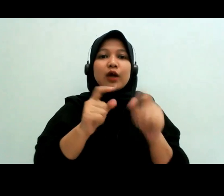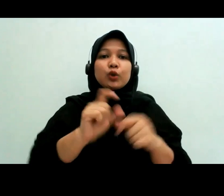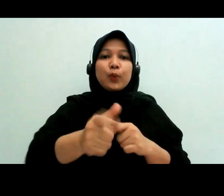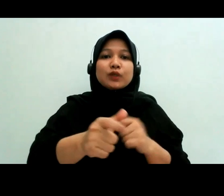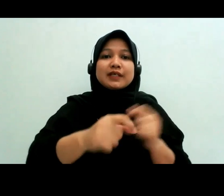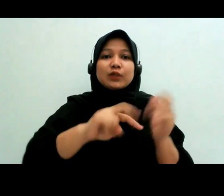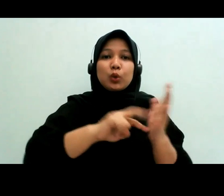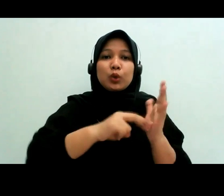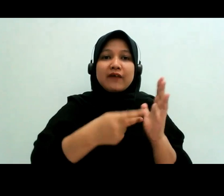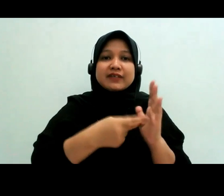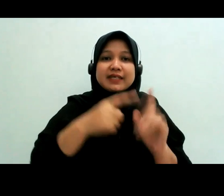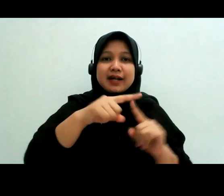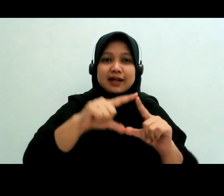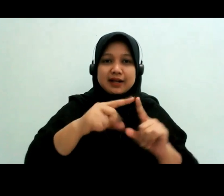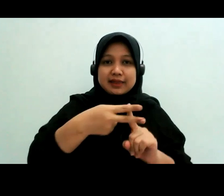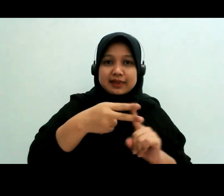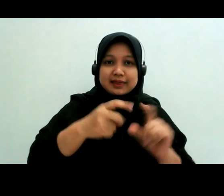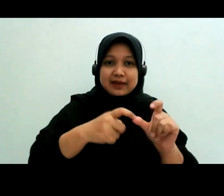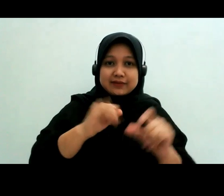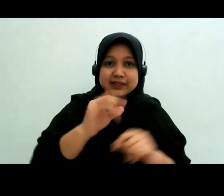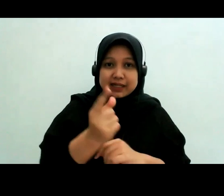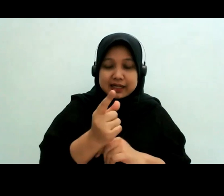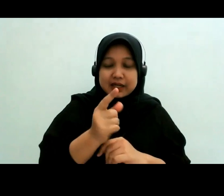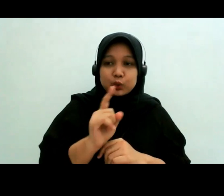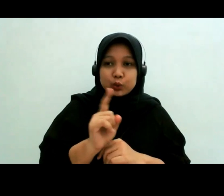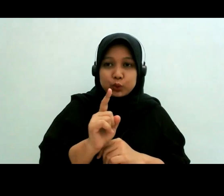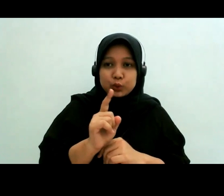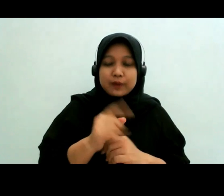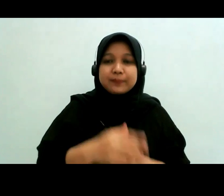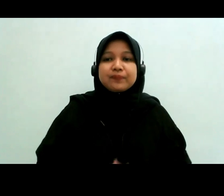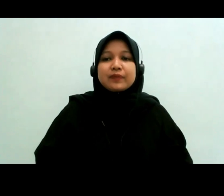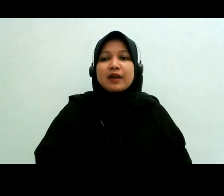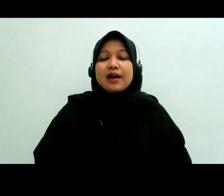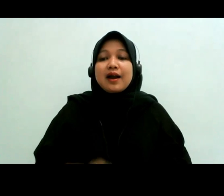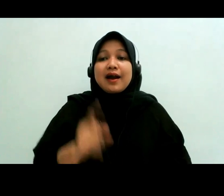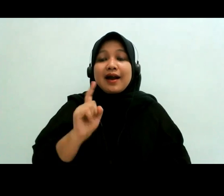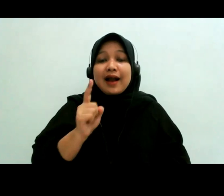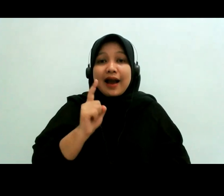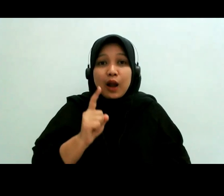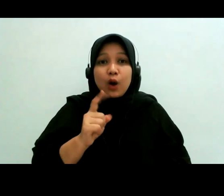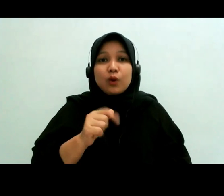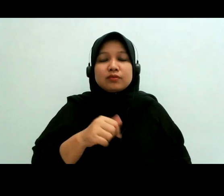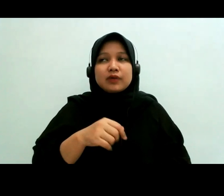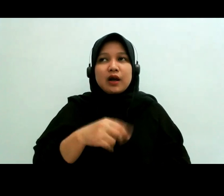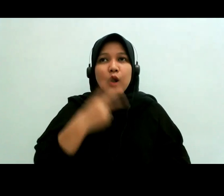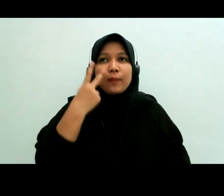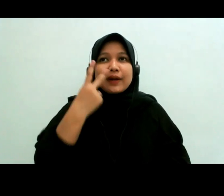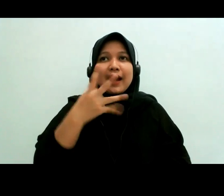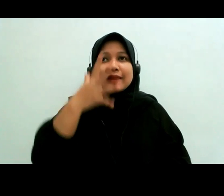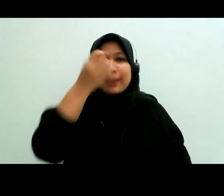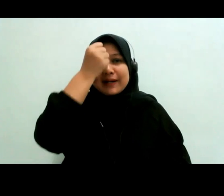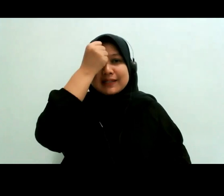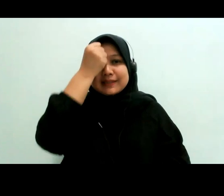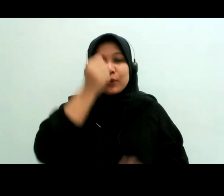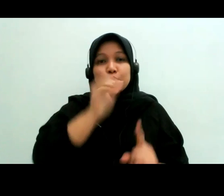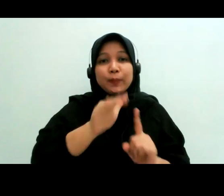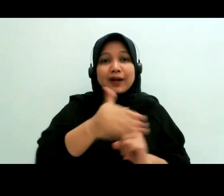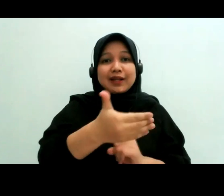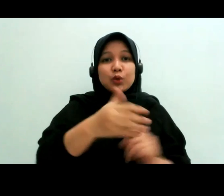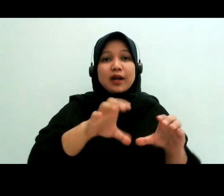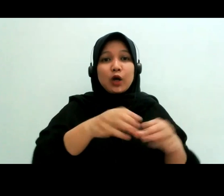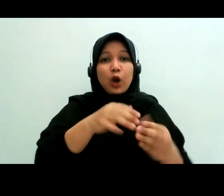kalau dia sorry kalau menurut prinsip perlindungan hak kelompok rentan termasuk